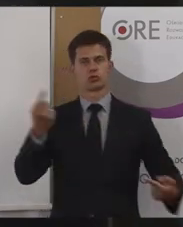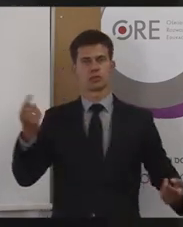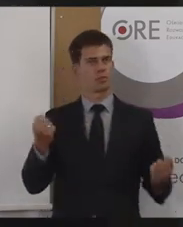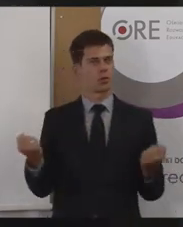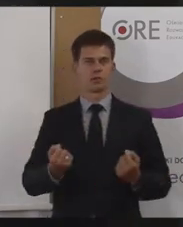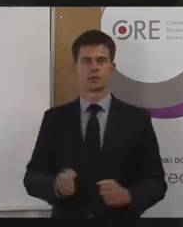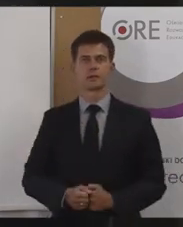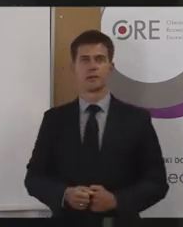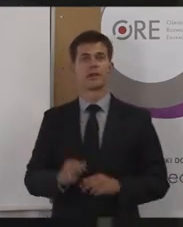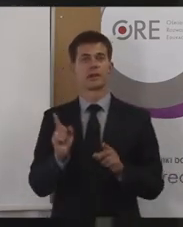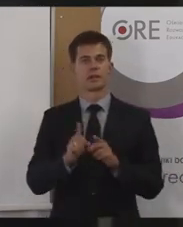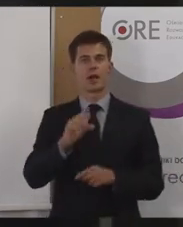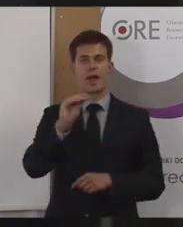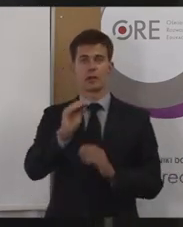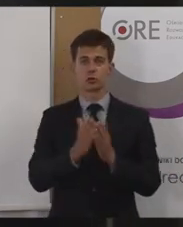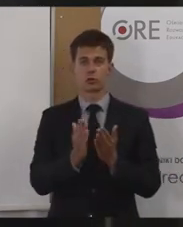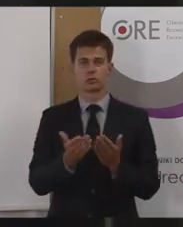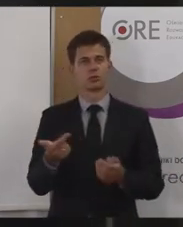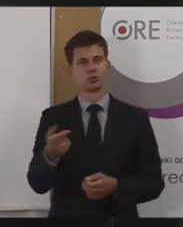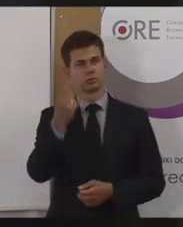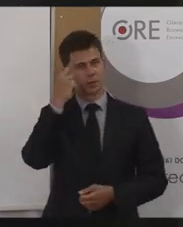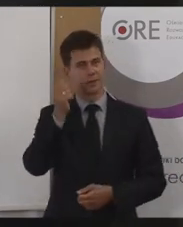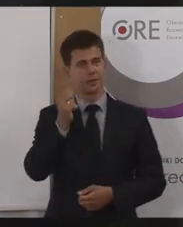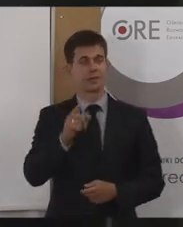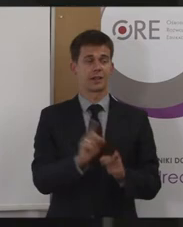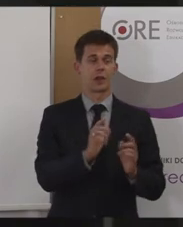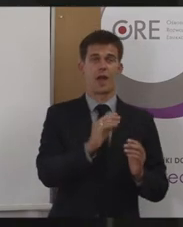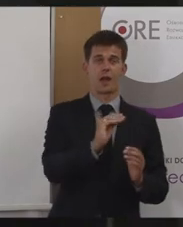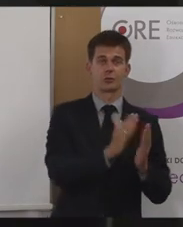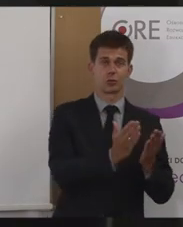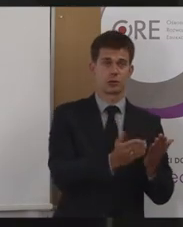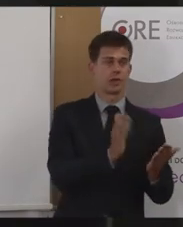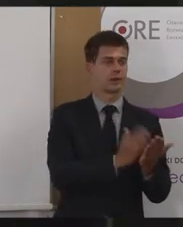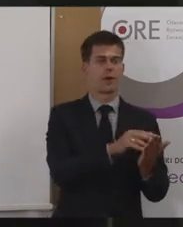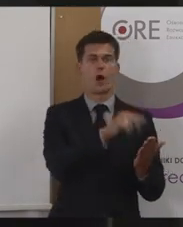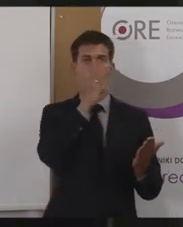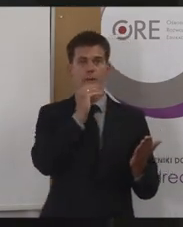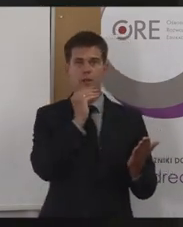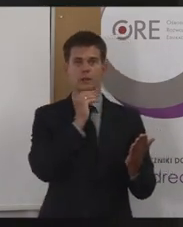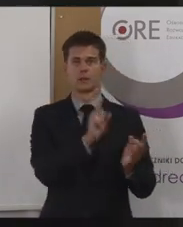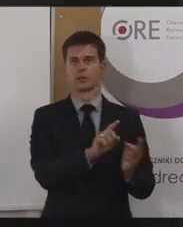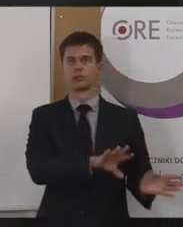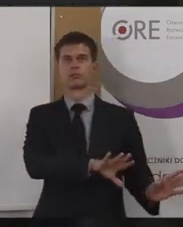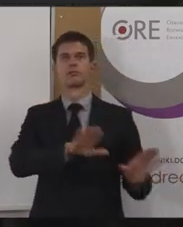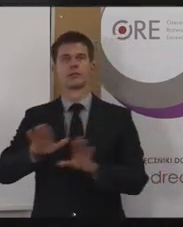-podręcznikach się docelowo znajdą. No bo e-podręczniki to nie tylko tekst, to nie tylko obrazy, ale najczęściej również też